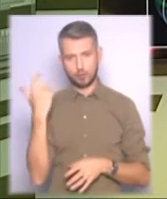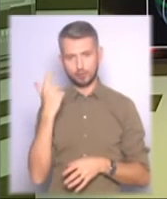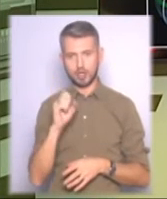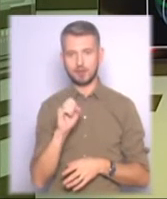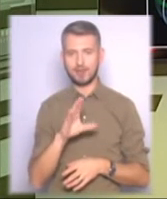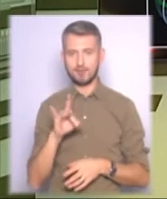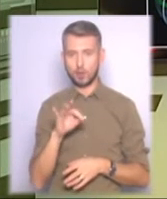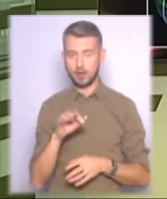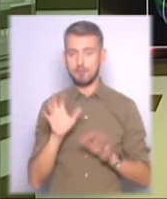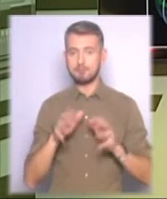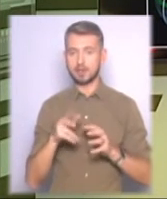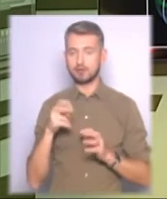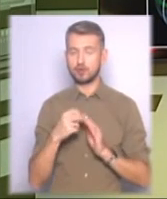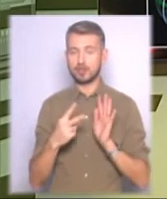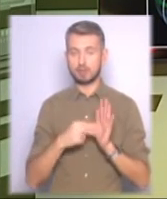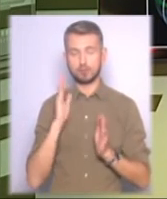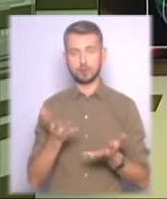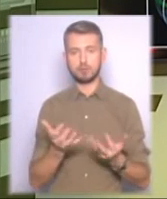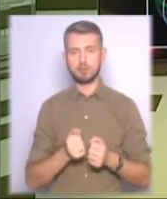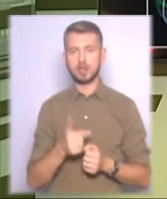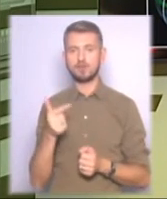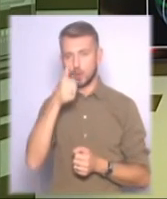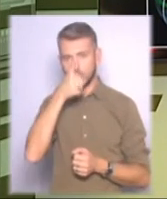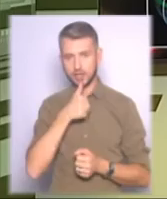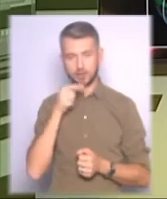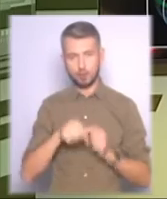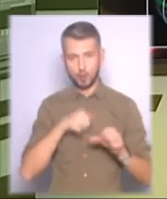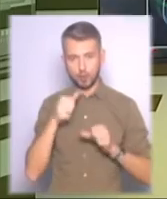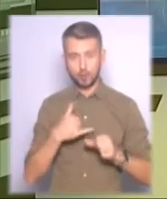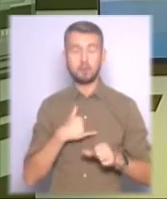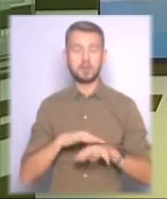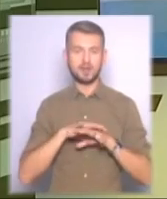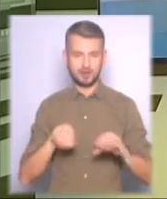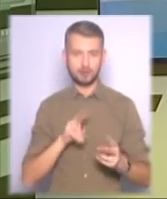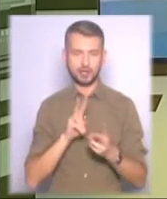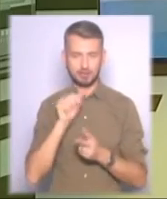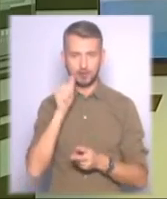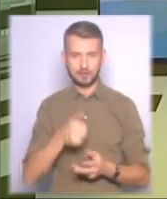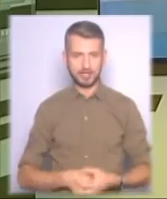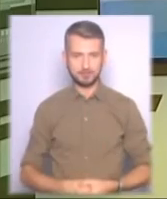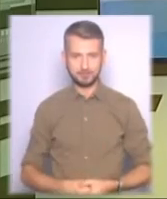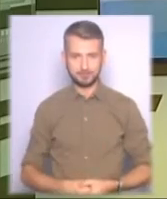Євробаскету 2017 прийматимуть у грудні цього року. В мене все на цю годину. Дякую за увагу.